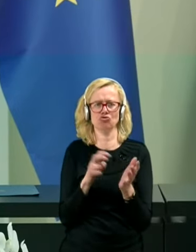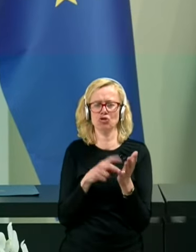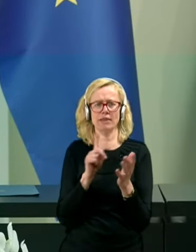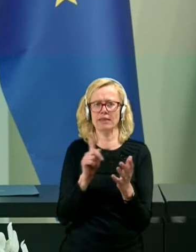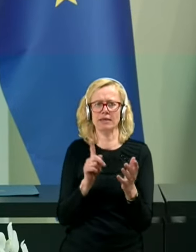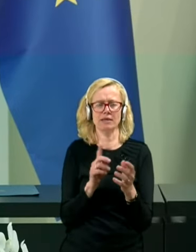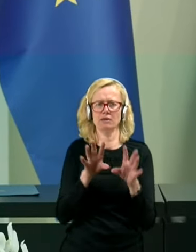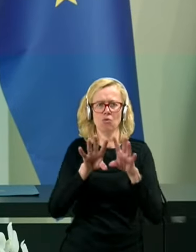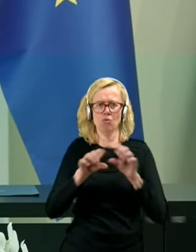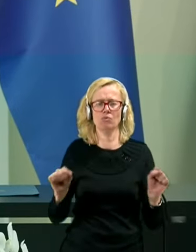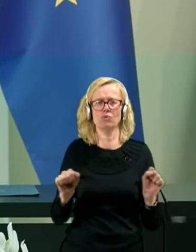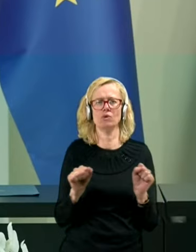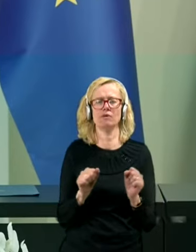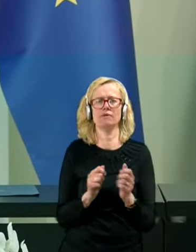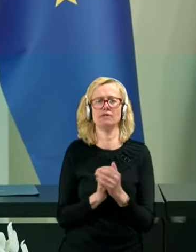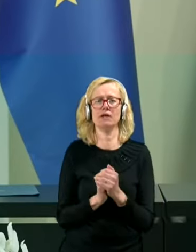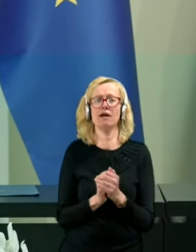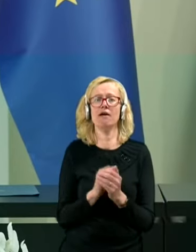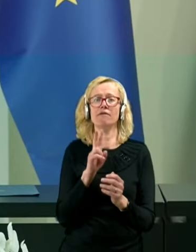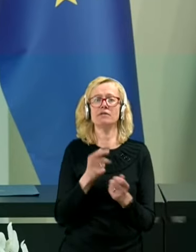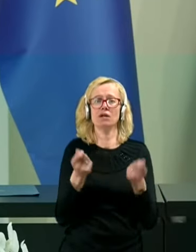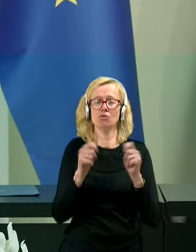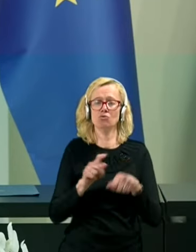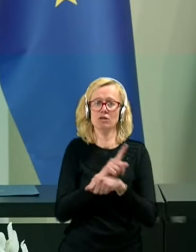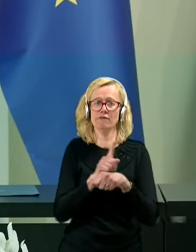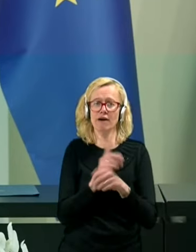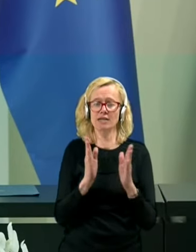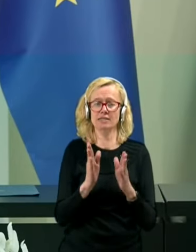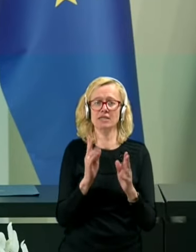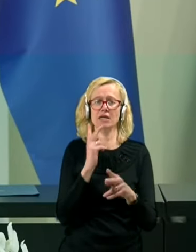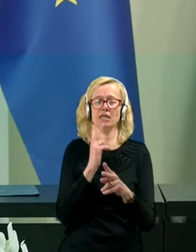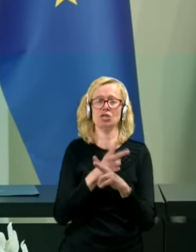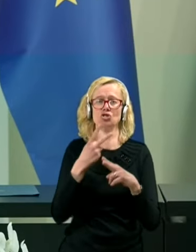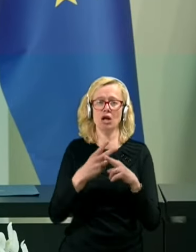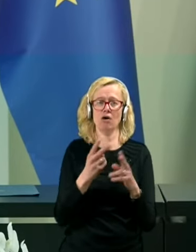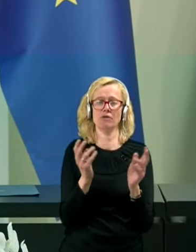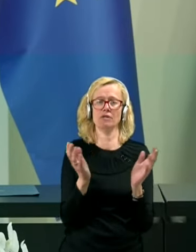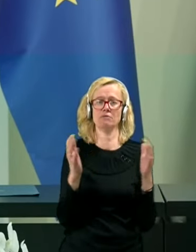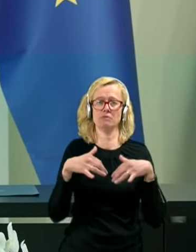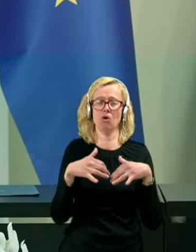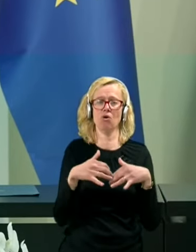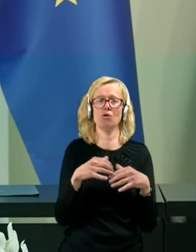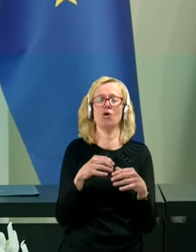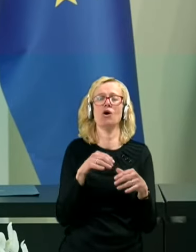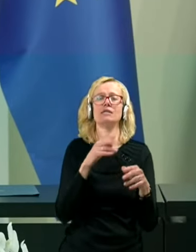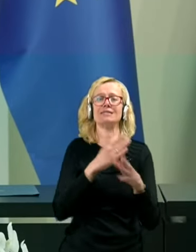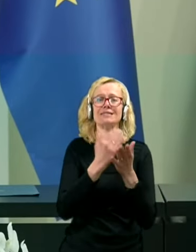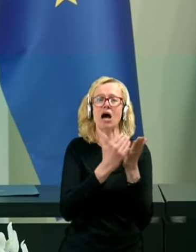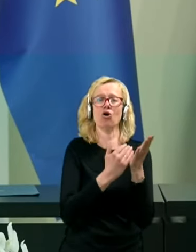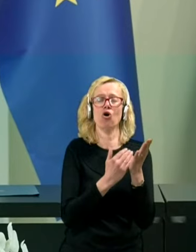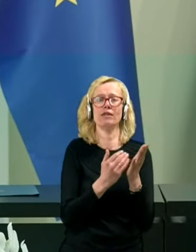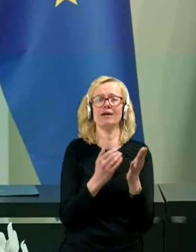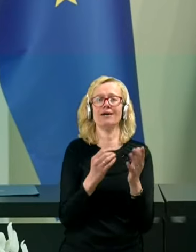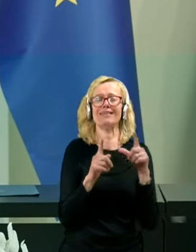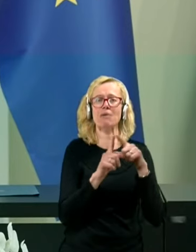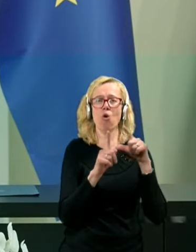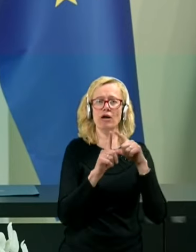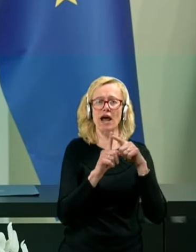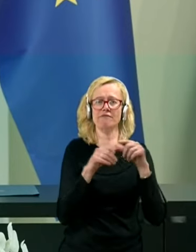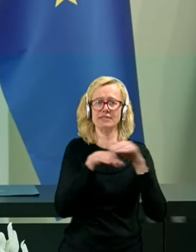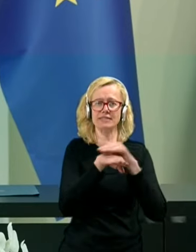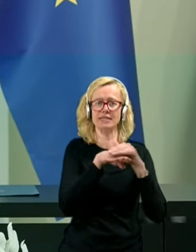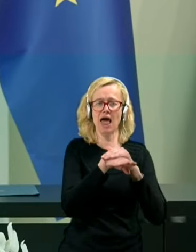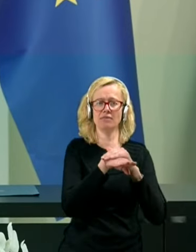V zaključni fazi izprejemanje v državnem zboru je tako zakon o demografskem skladu, ki prinaša